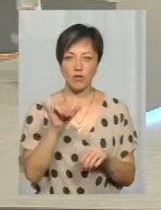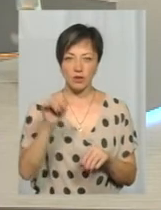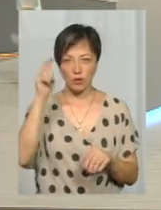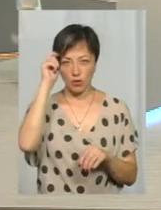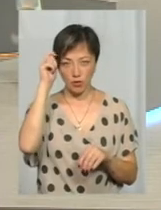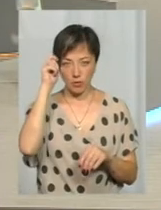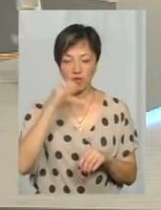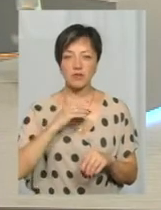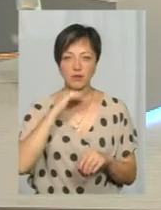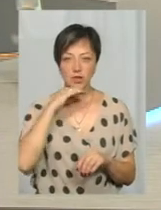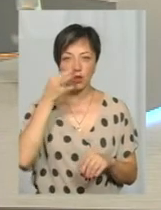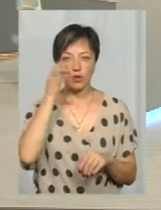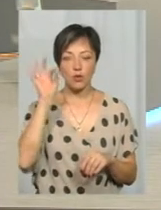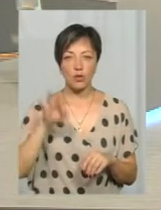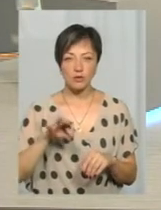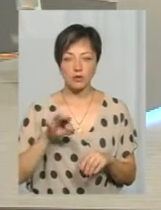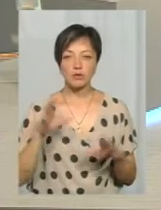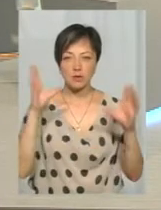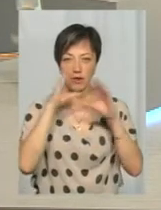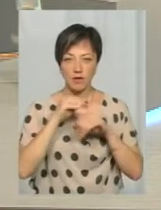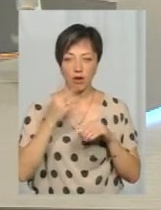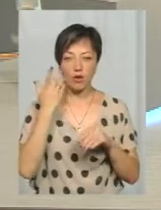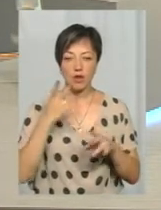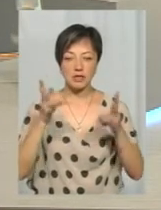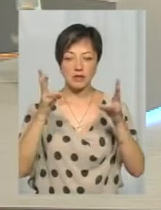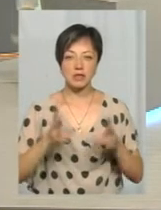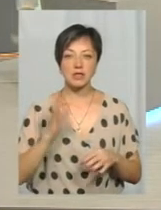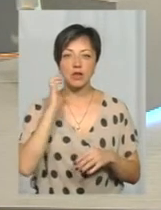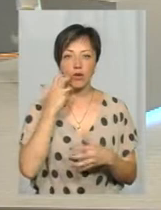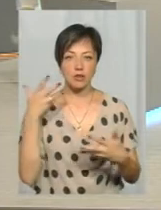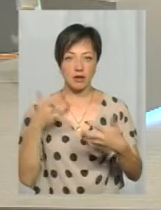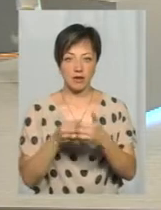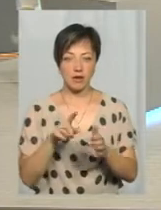вистачає досвіду, що справляють, коли стаються серйозні ДТП?